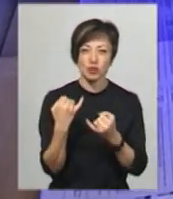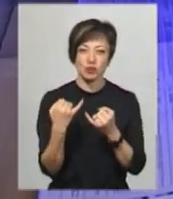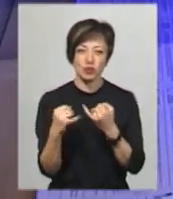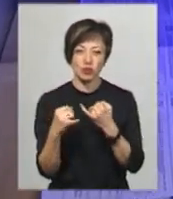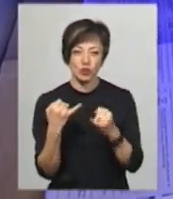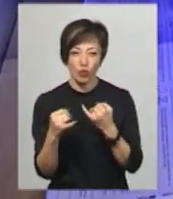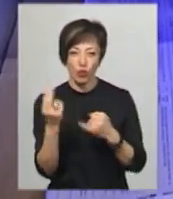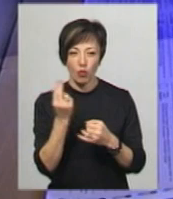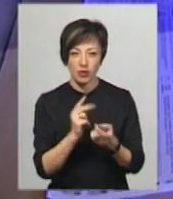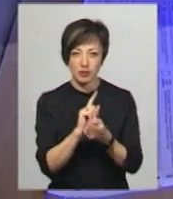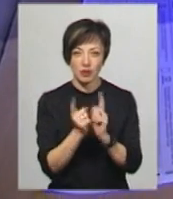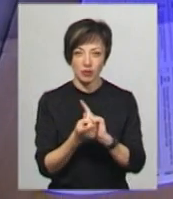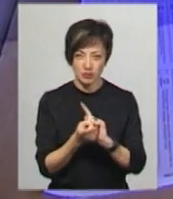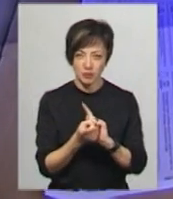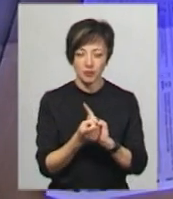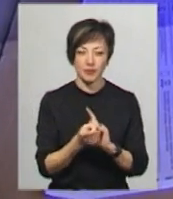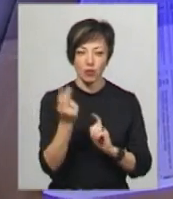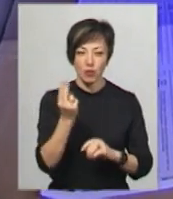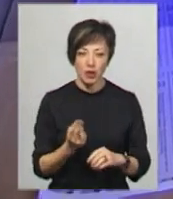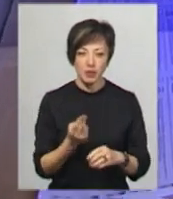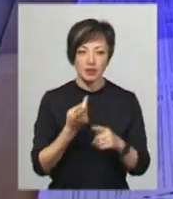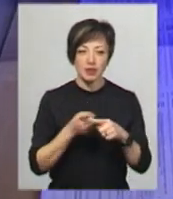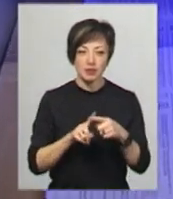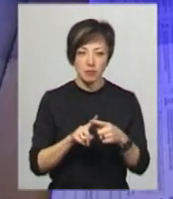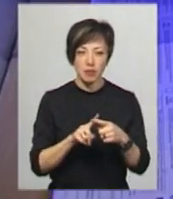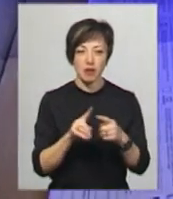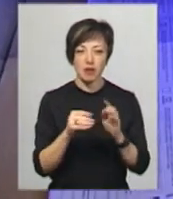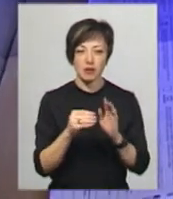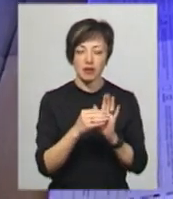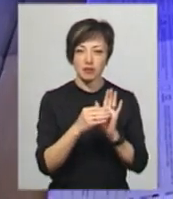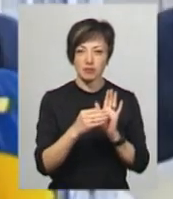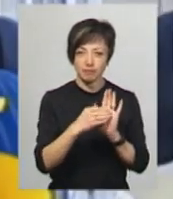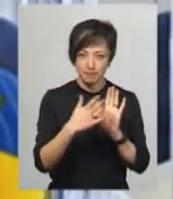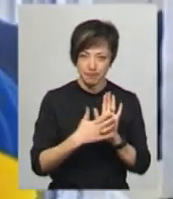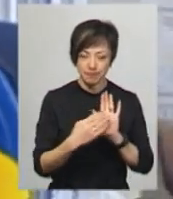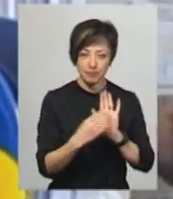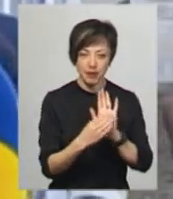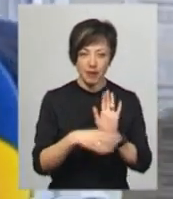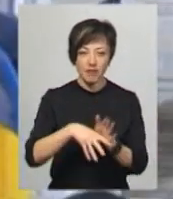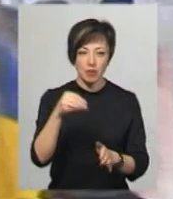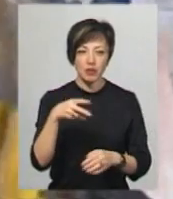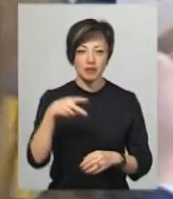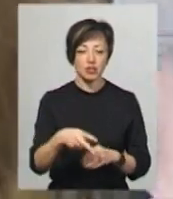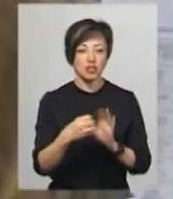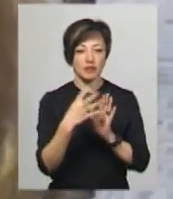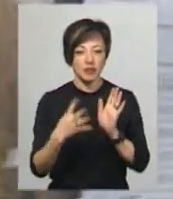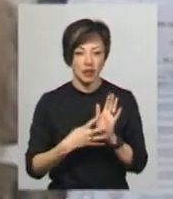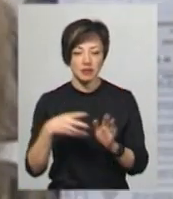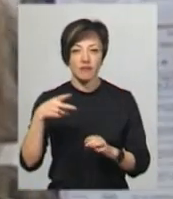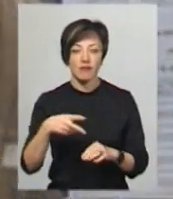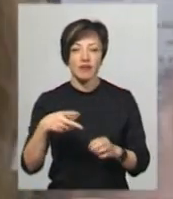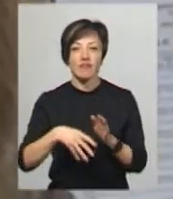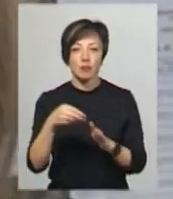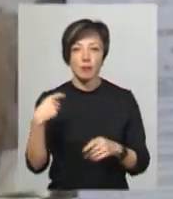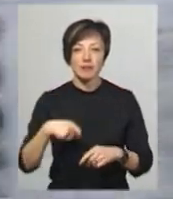ультрафіолетом стають жовтими. На ньому двотумним нефіксованим водяними знаками напис «Вибори 2019» та «Вибори